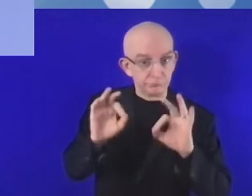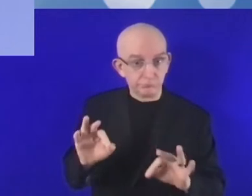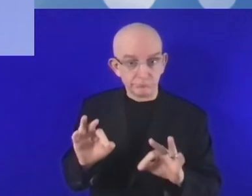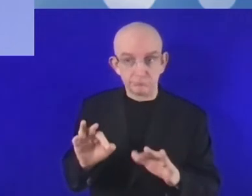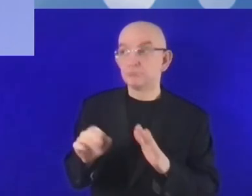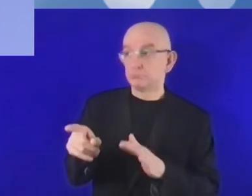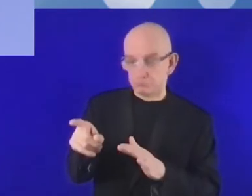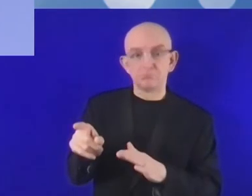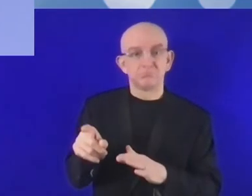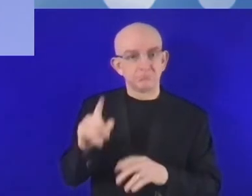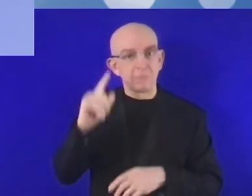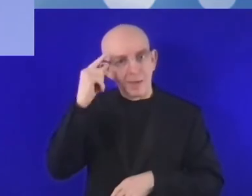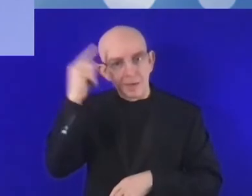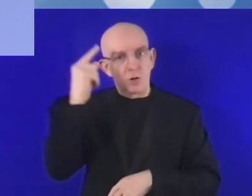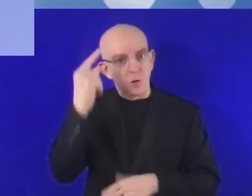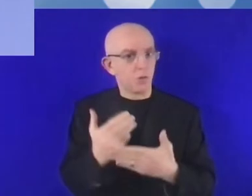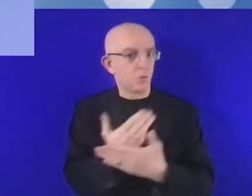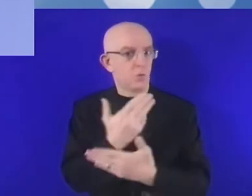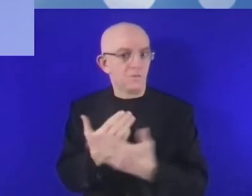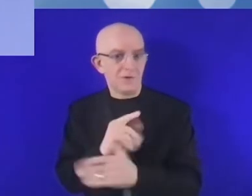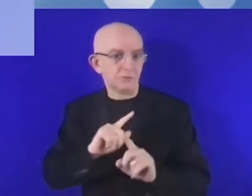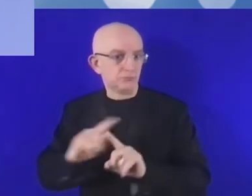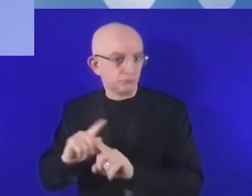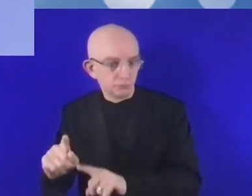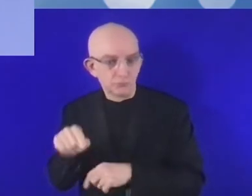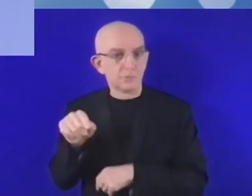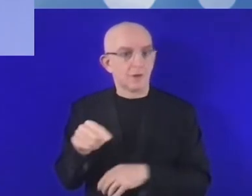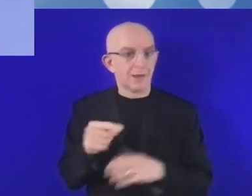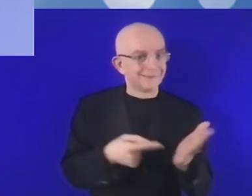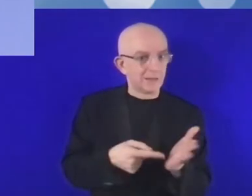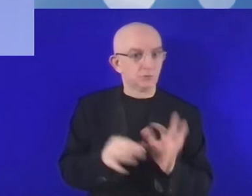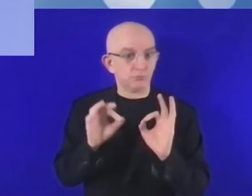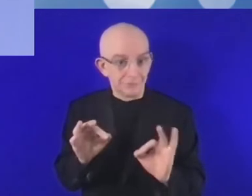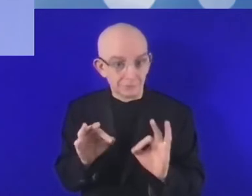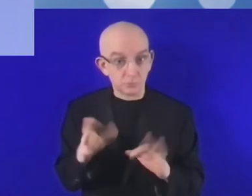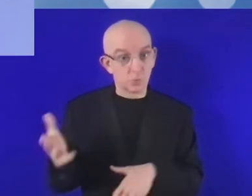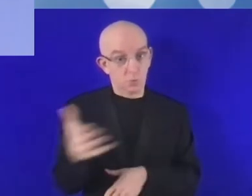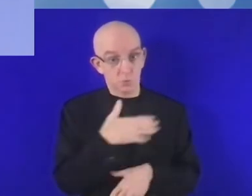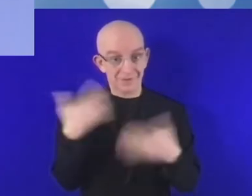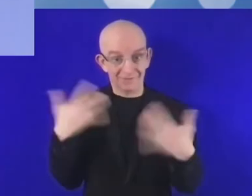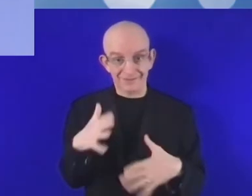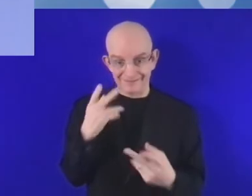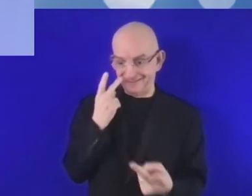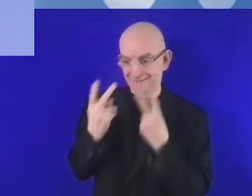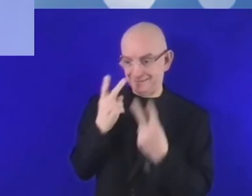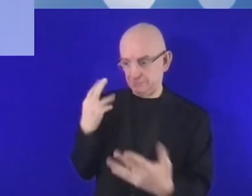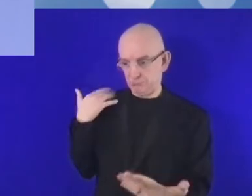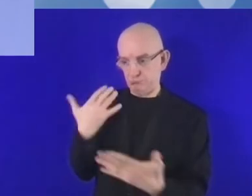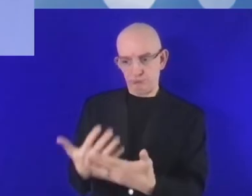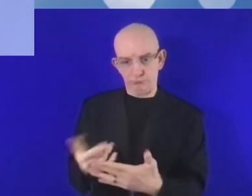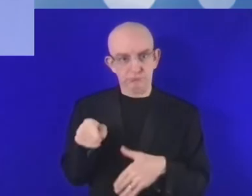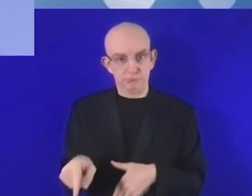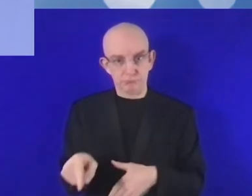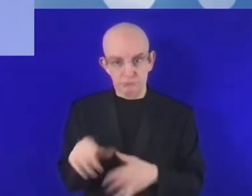działających w obszarze nowych technologii. I taki ekosystem wymaga również ustanowienia określonych polityk, regulacji, które